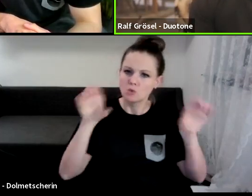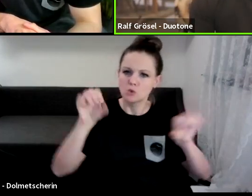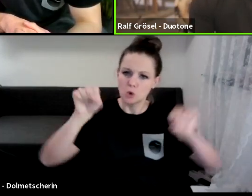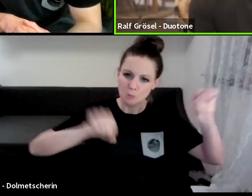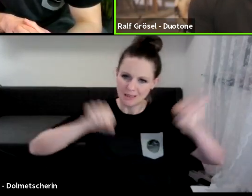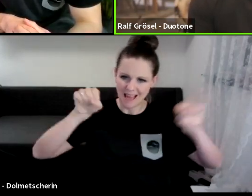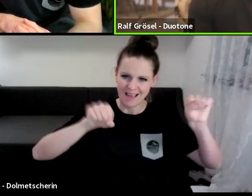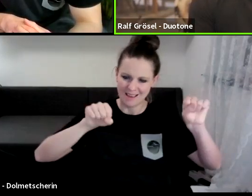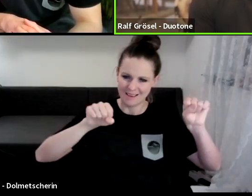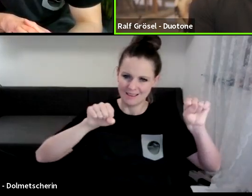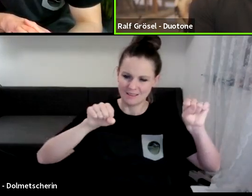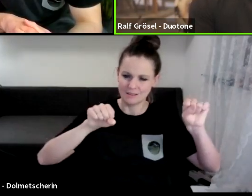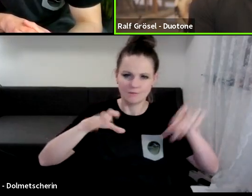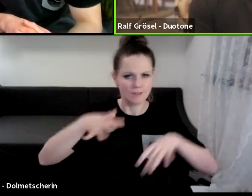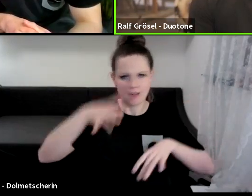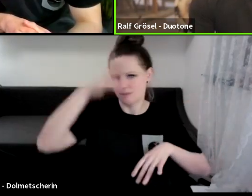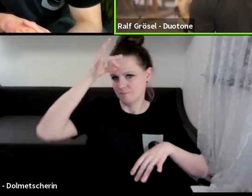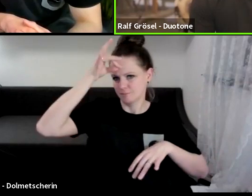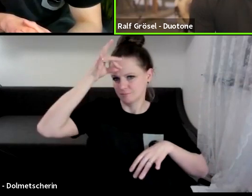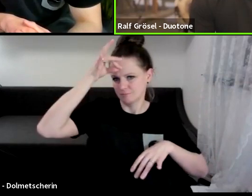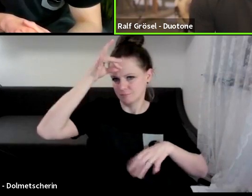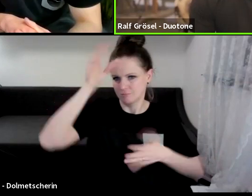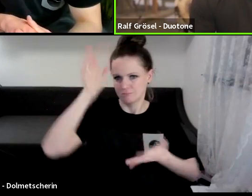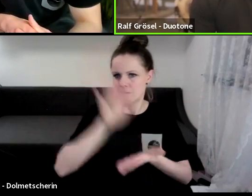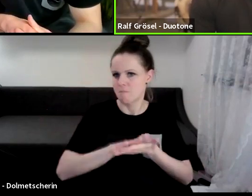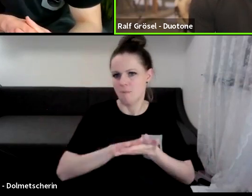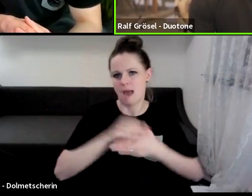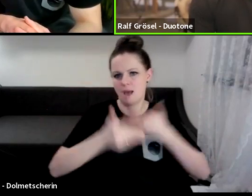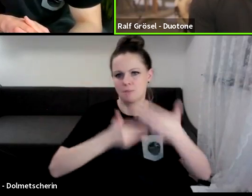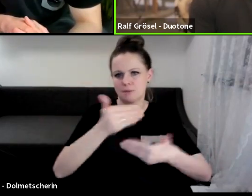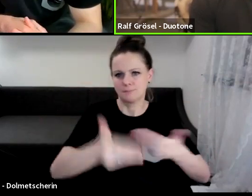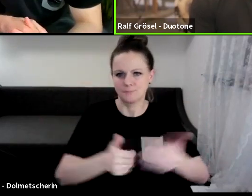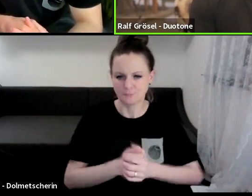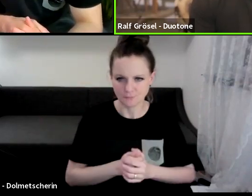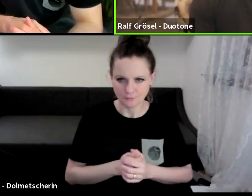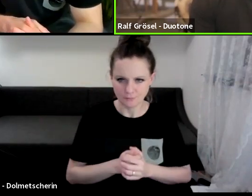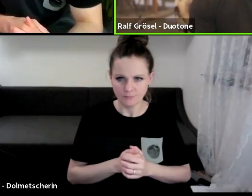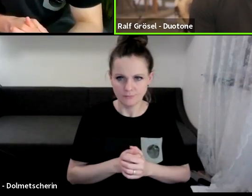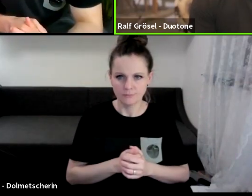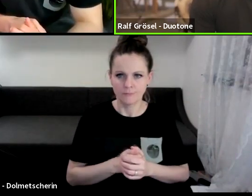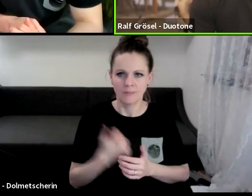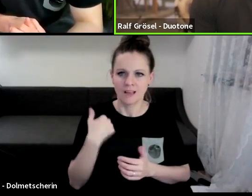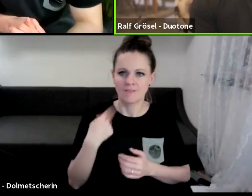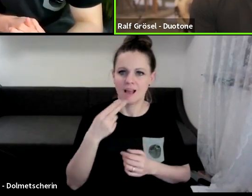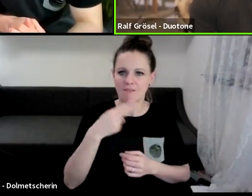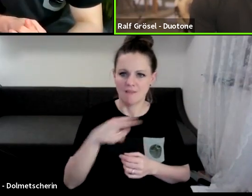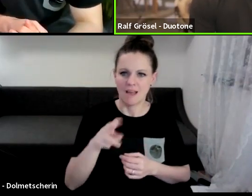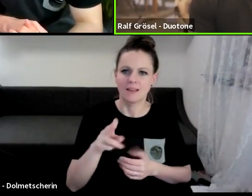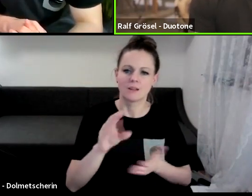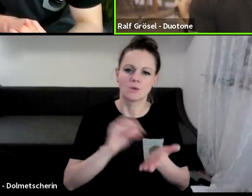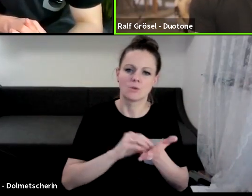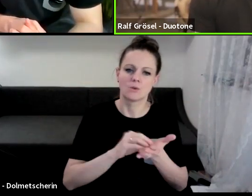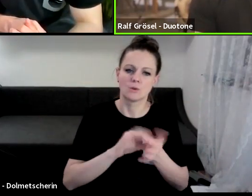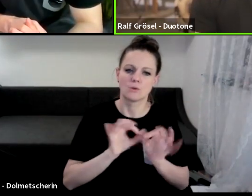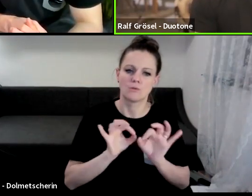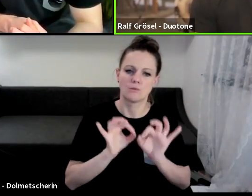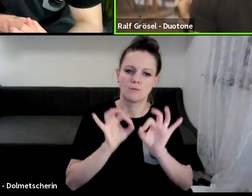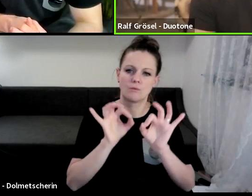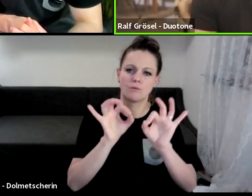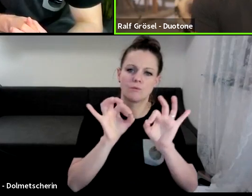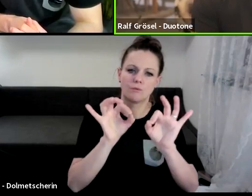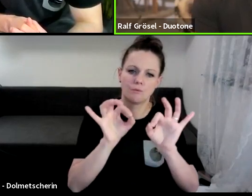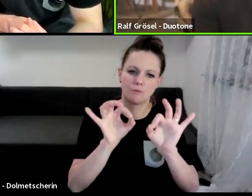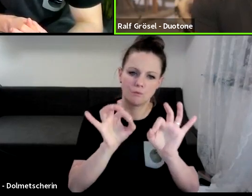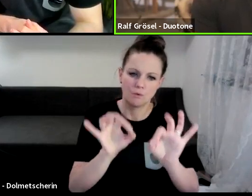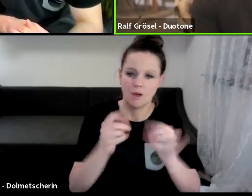Produkt, was auch bei mir hängen geblieben ist. Ich habe dann weiter noch für eine, parallel